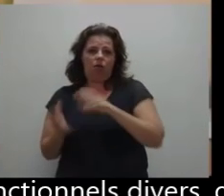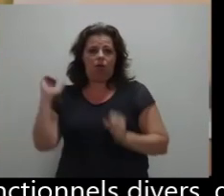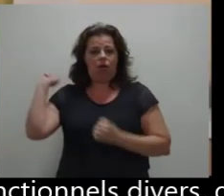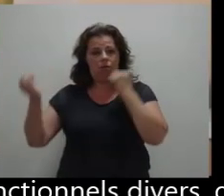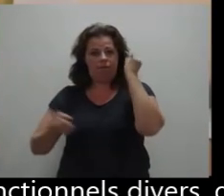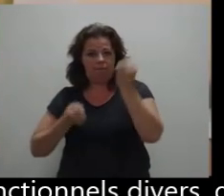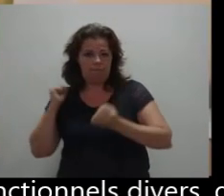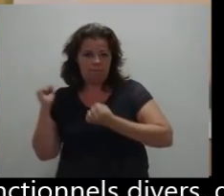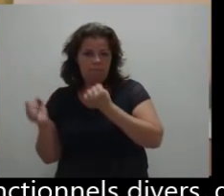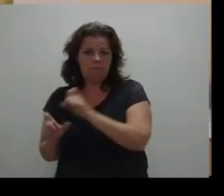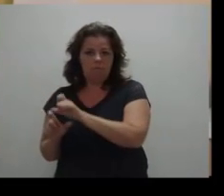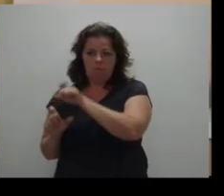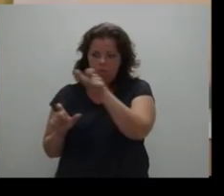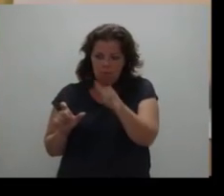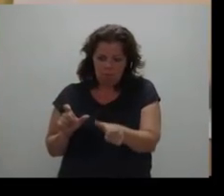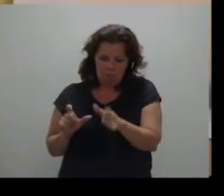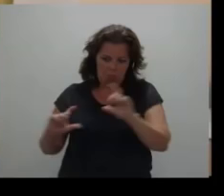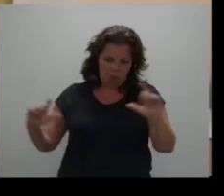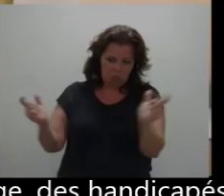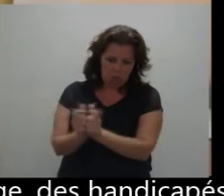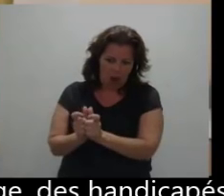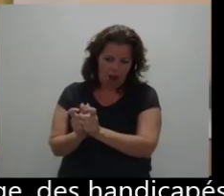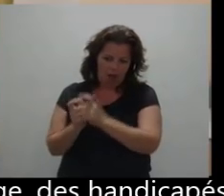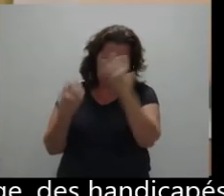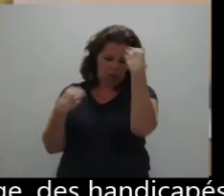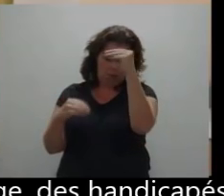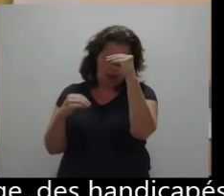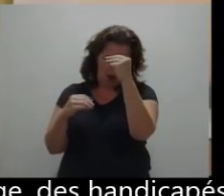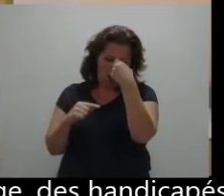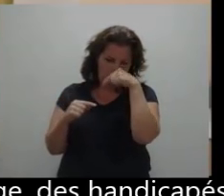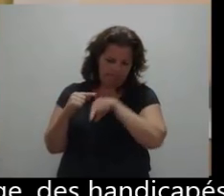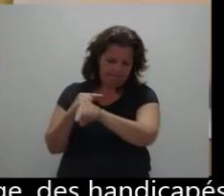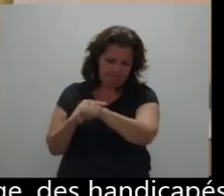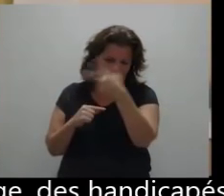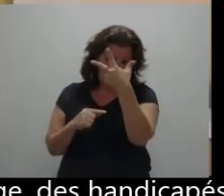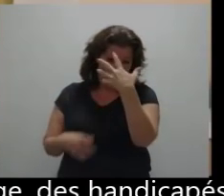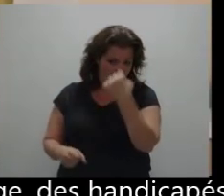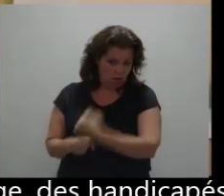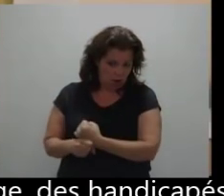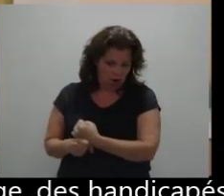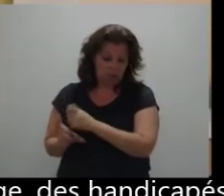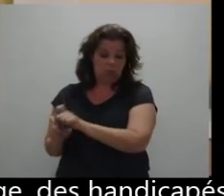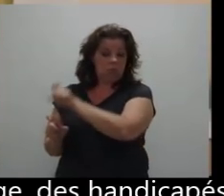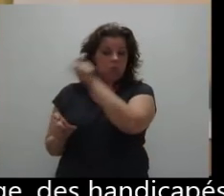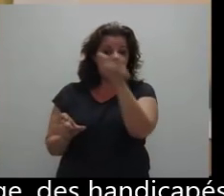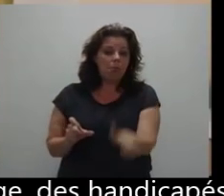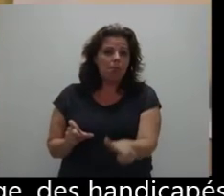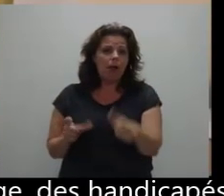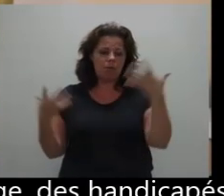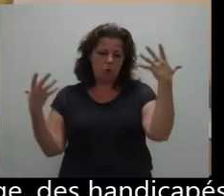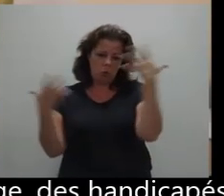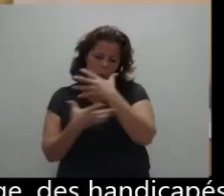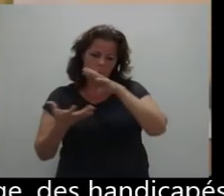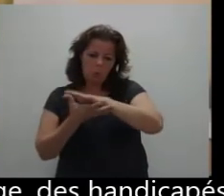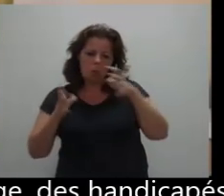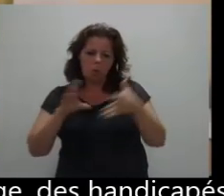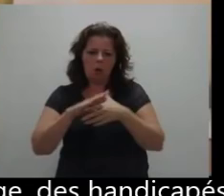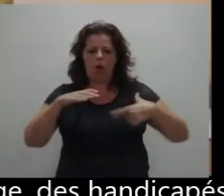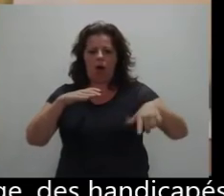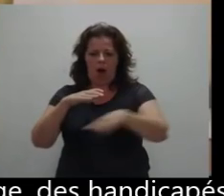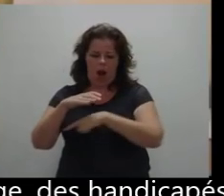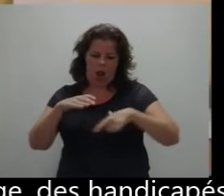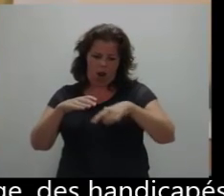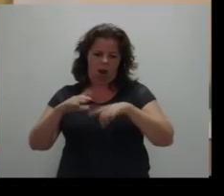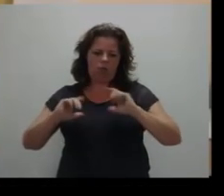des futurs délinquants d'étroisants, des troublés complexes du langage, des handicapés